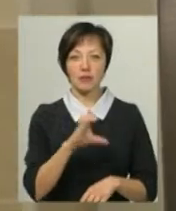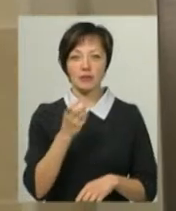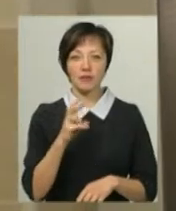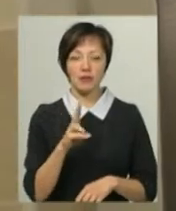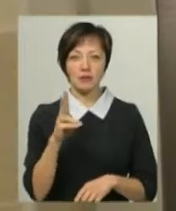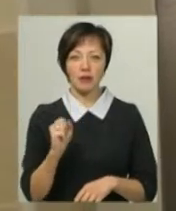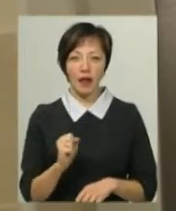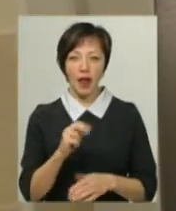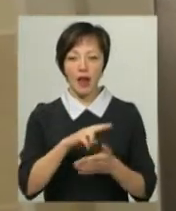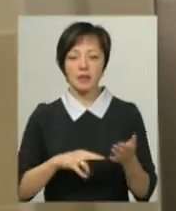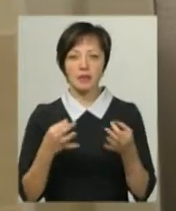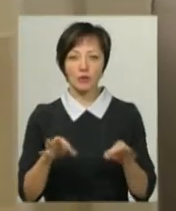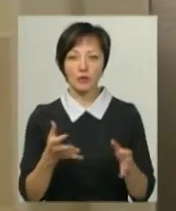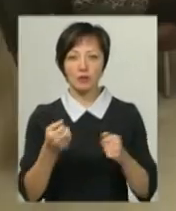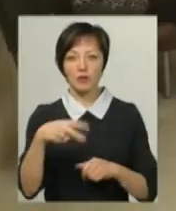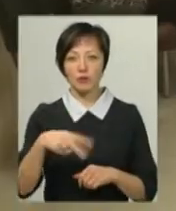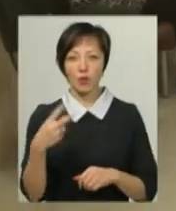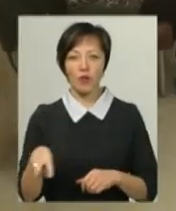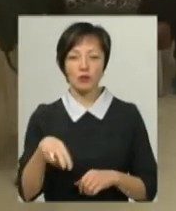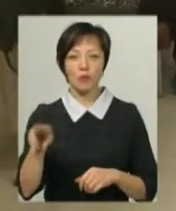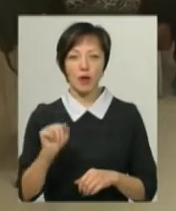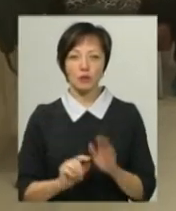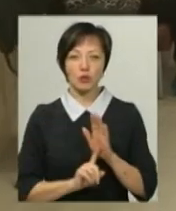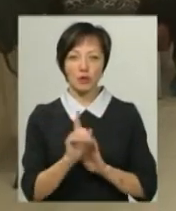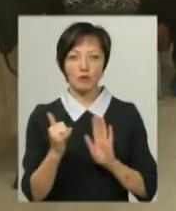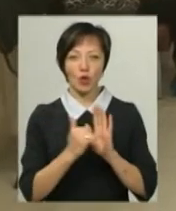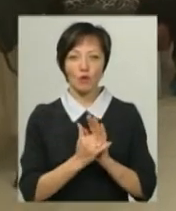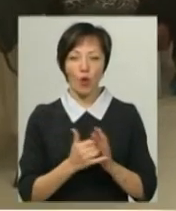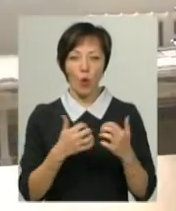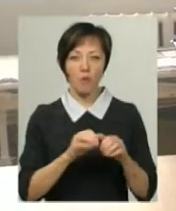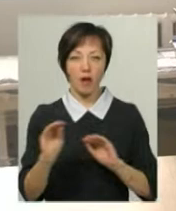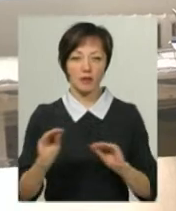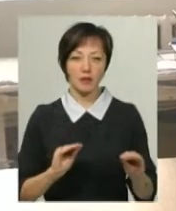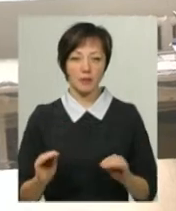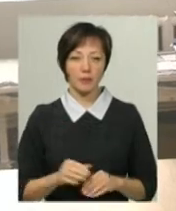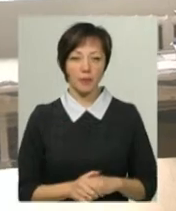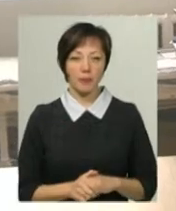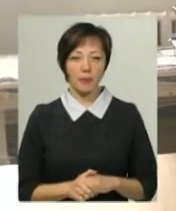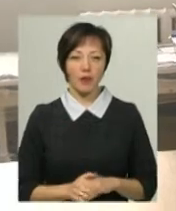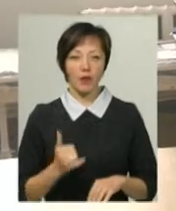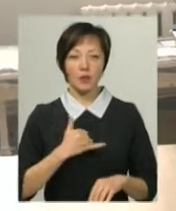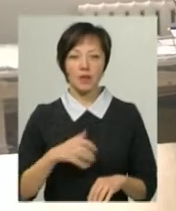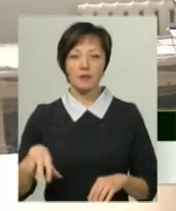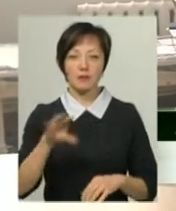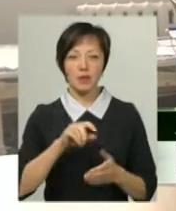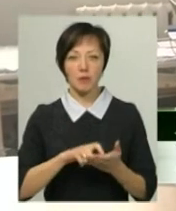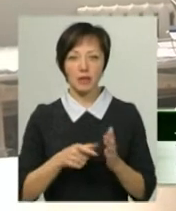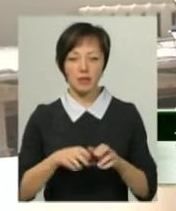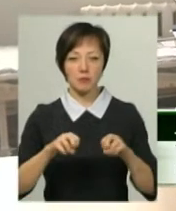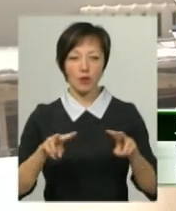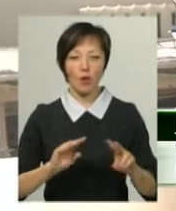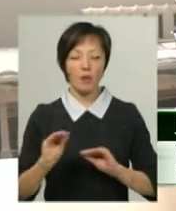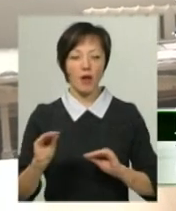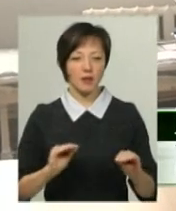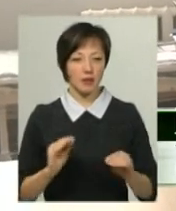каже, ліцензію отримали 22 листопада, після чого почали встановлювати обладнання. У нас всі кабінети спеціалістів